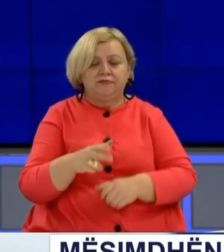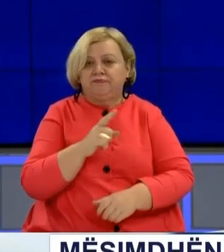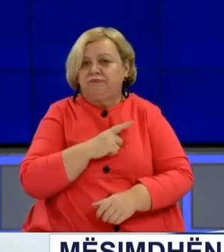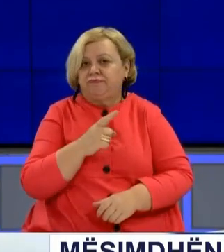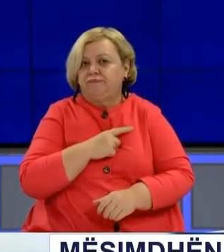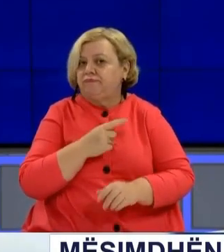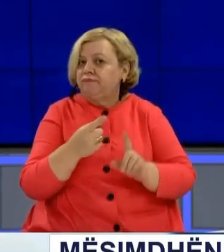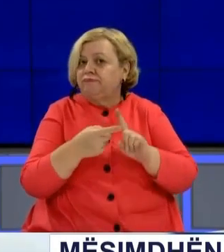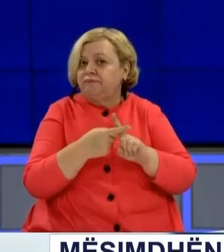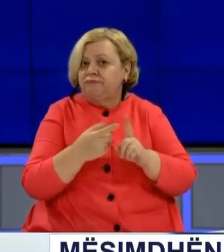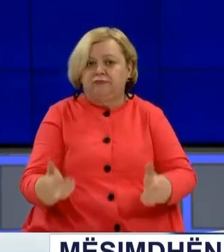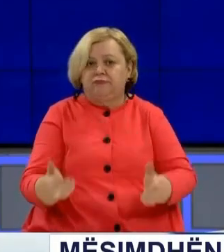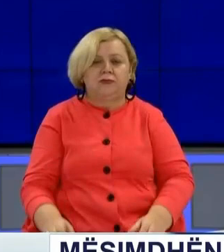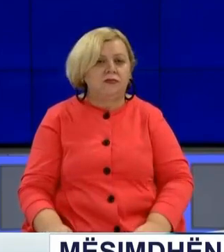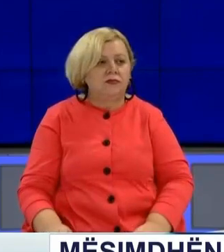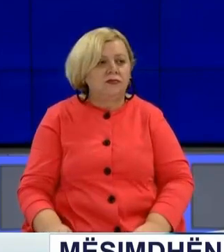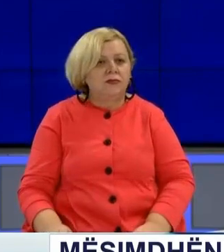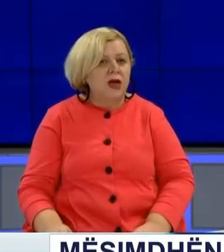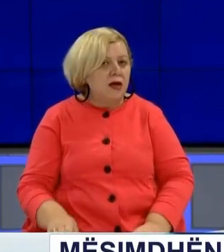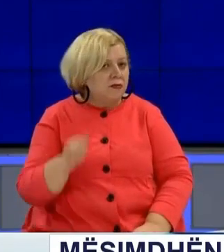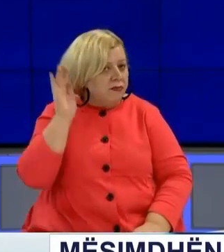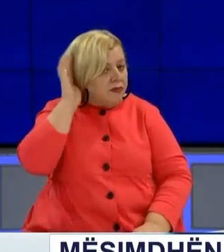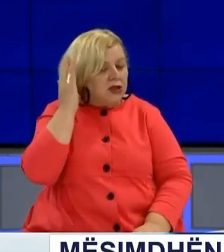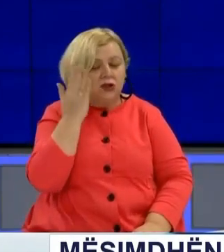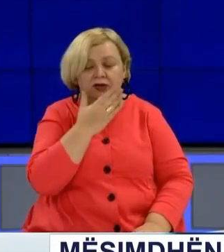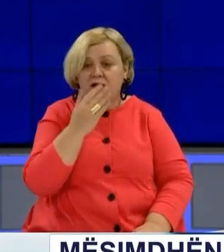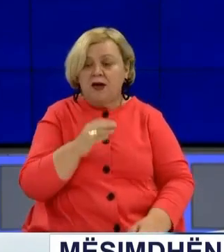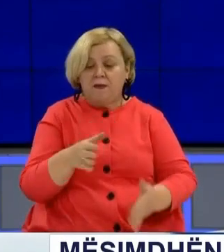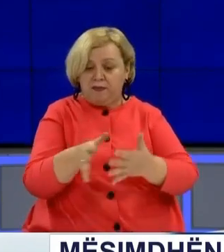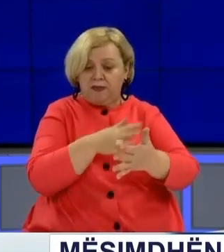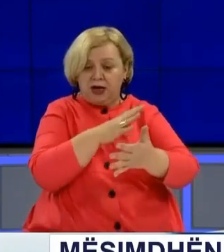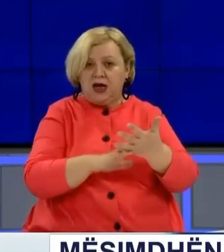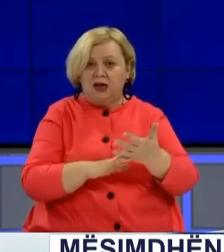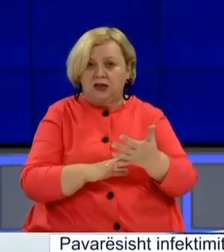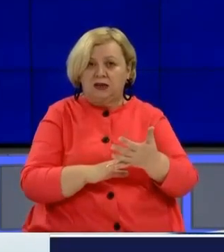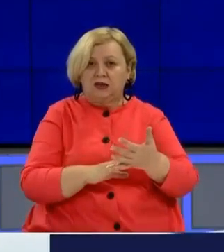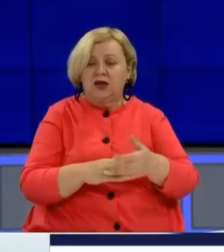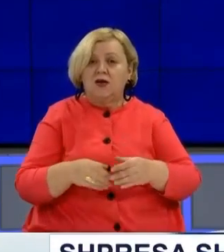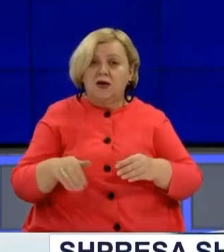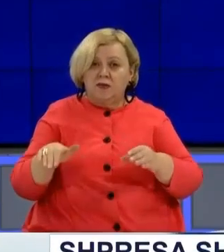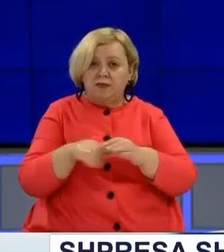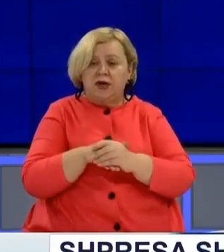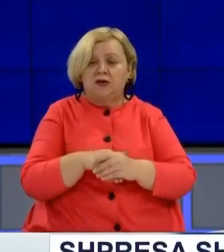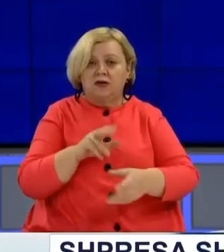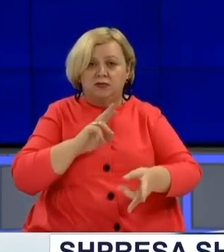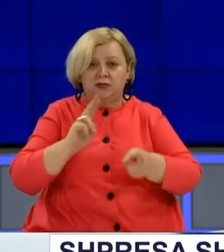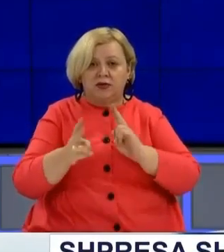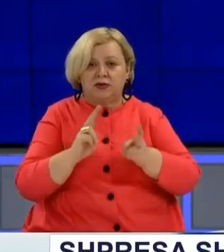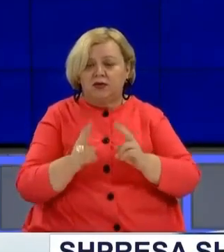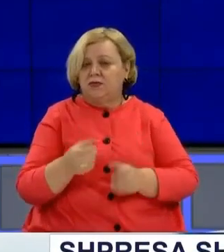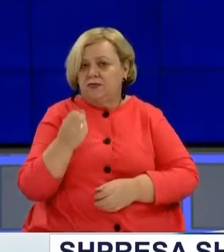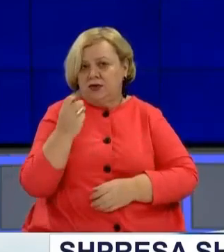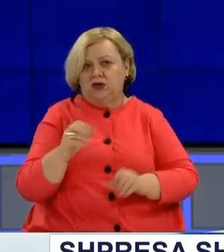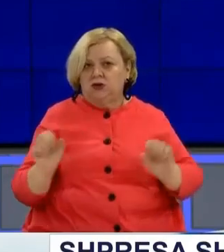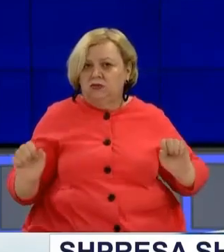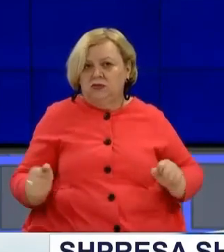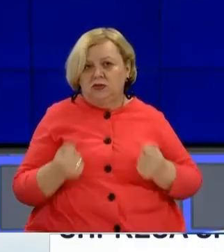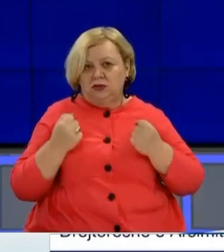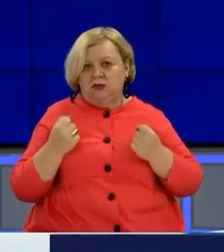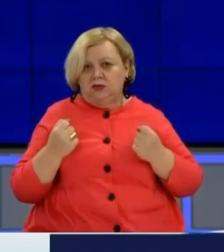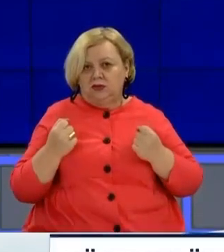reflektinë pozitiv. Mënyra si mashte ka planifikuar që të angazhojmë mësim nësimi mëllans për komunën e Prishtinë është paralizushme.